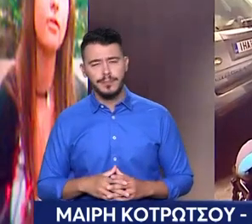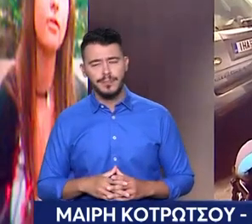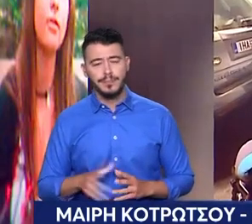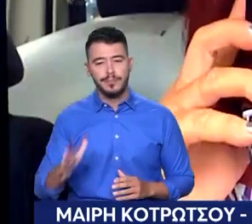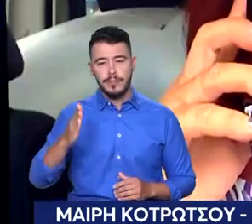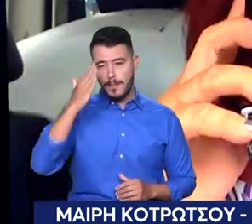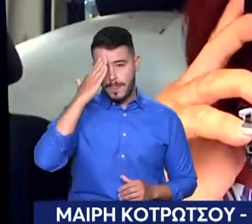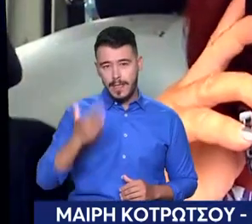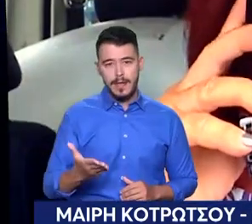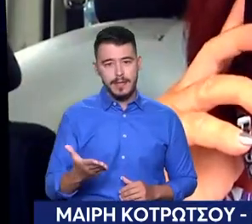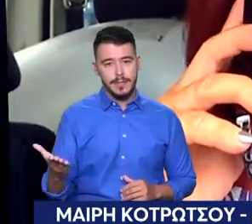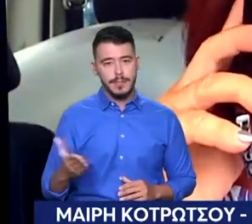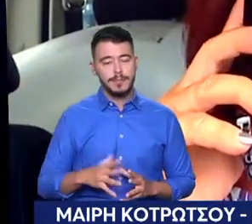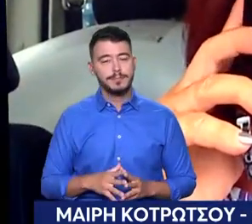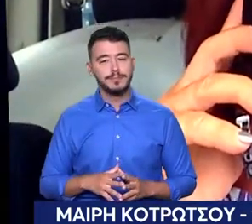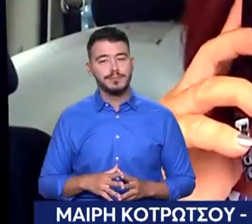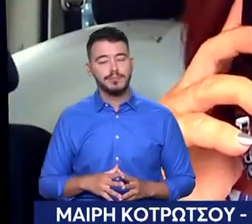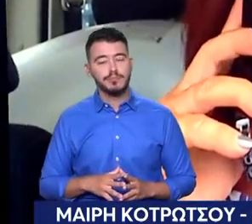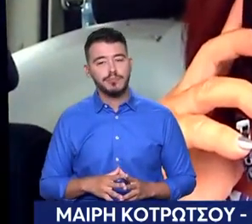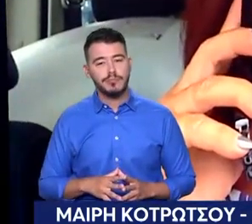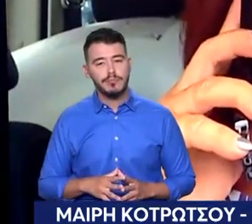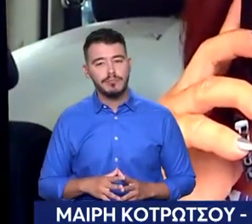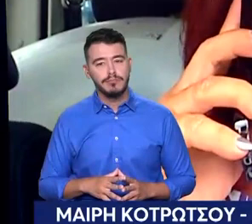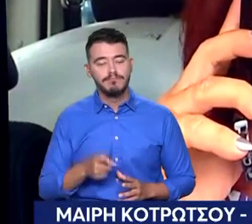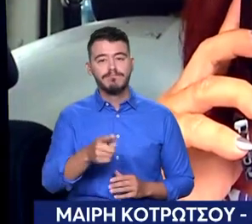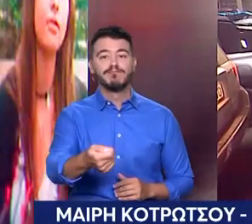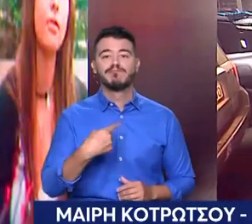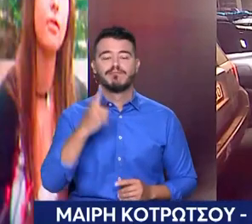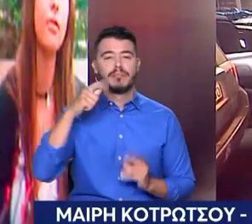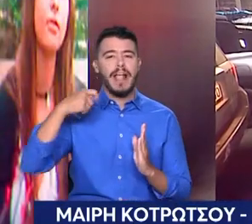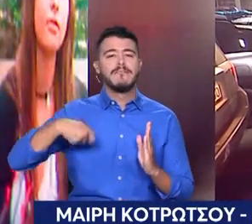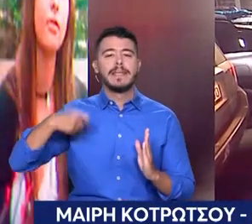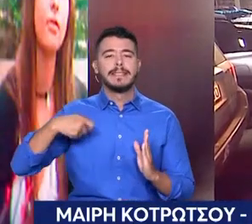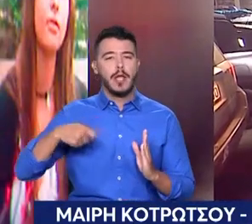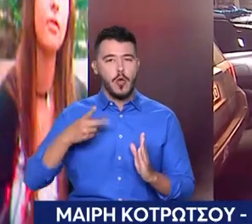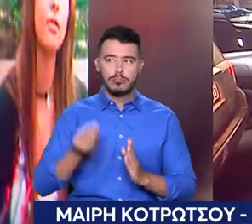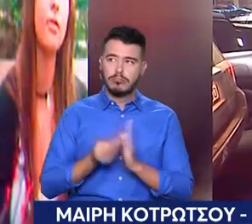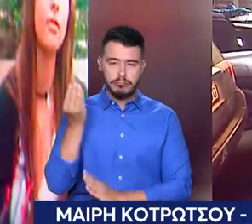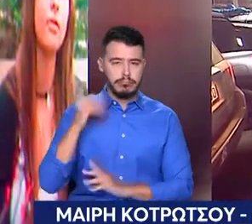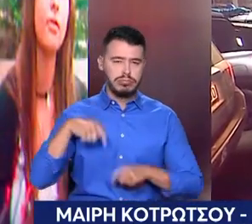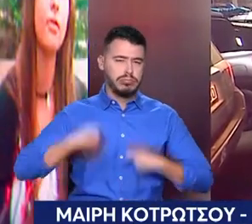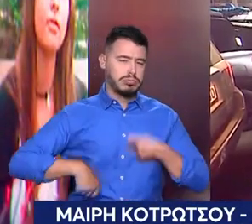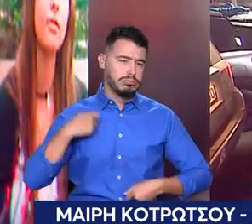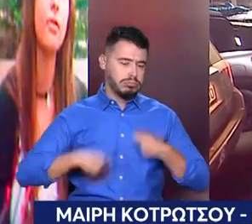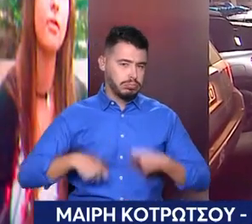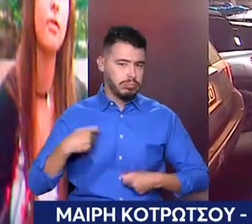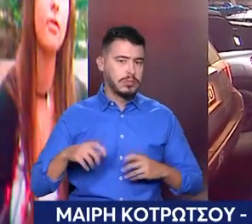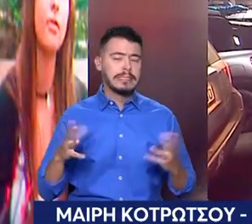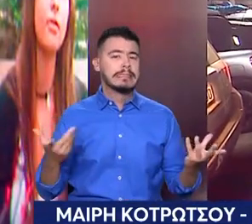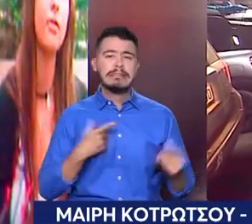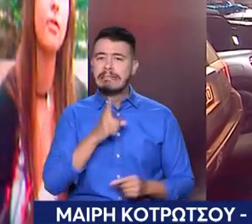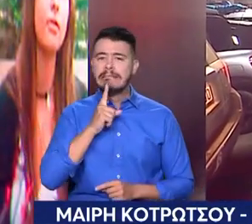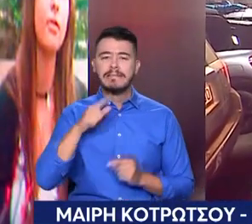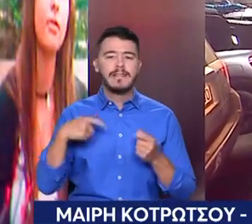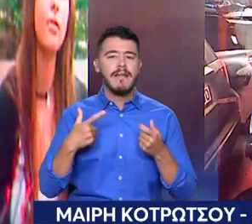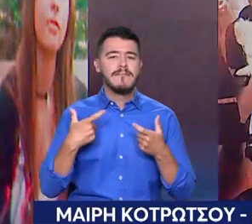κύριε Παγγελάτη. Μας έστειλε ένα βίντεο, έχει κάνει μια καταγγελία, έχει κάνει μια ανάρτηση. Και θα ήθελα να μας πείτε τι είναι αυτό ακριβώς